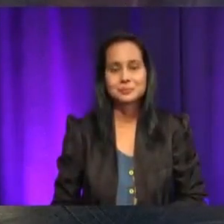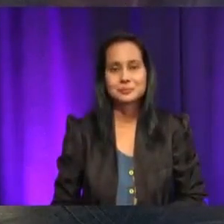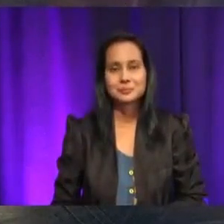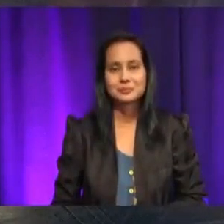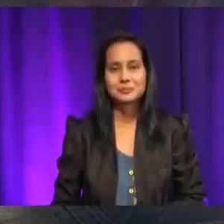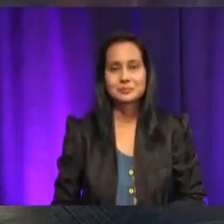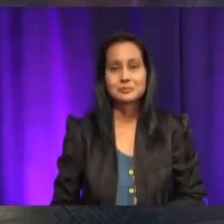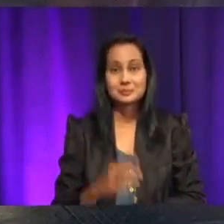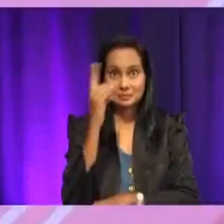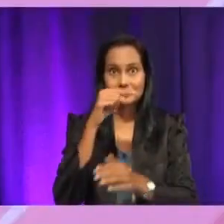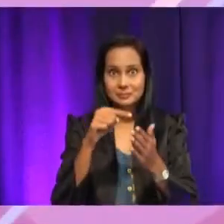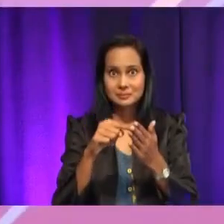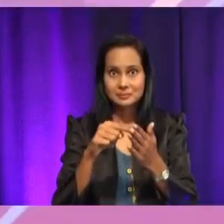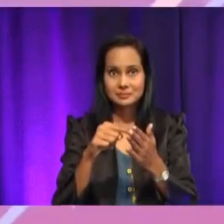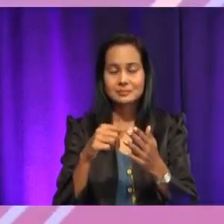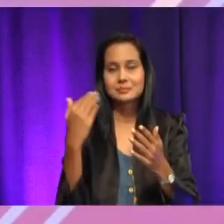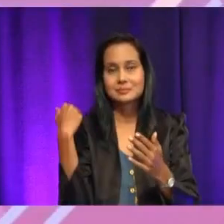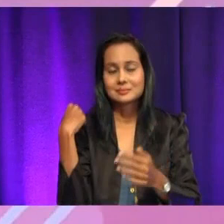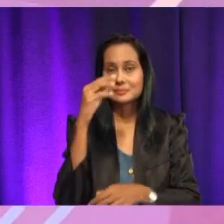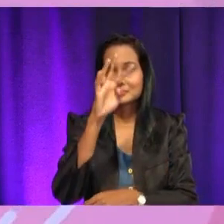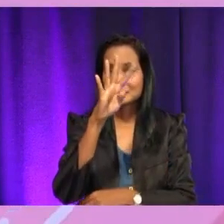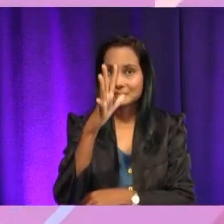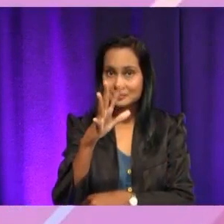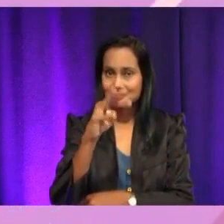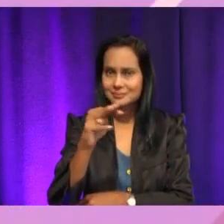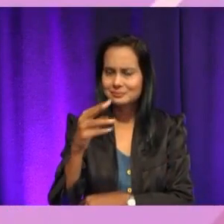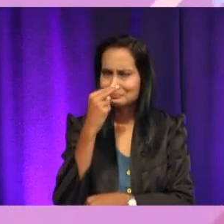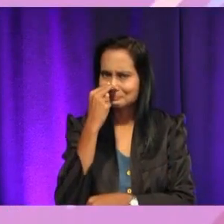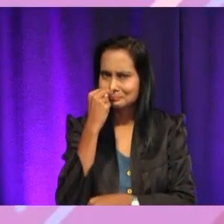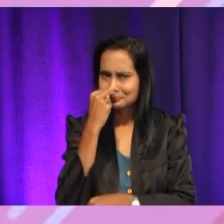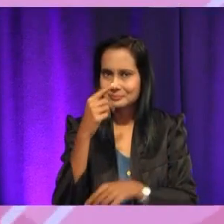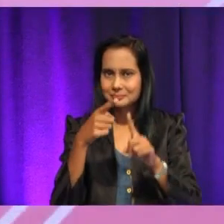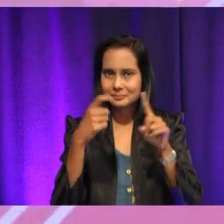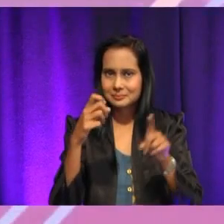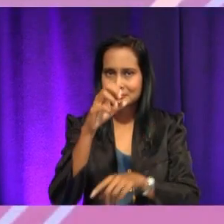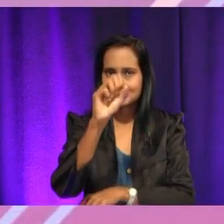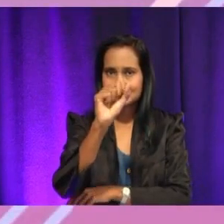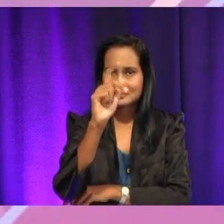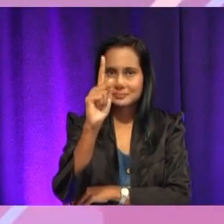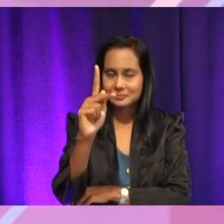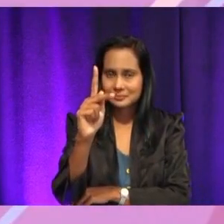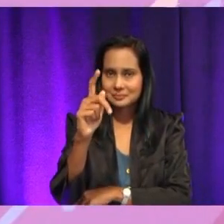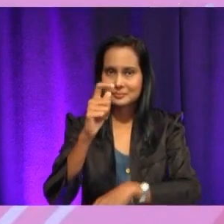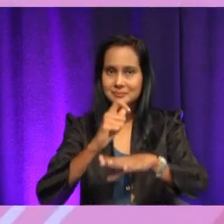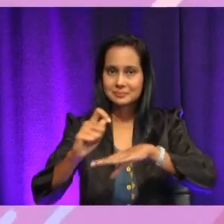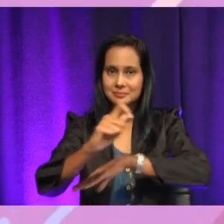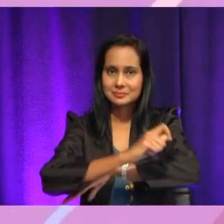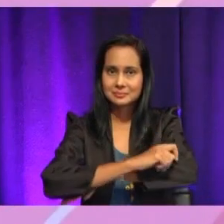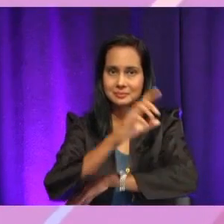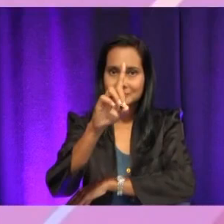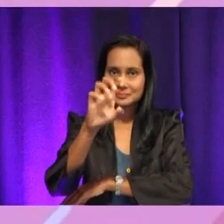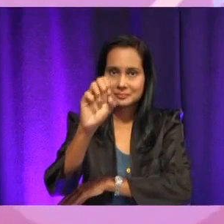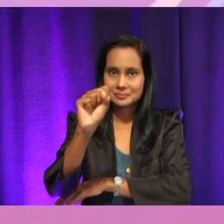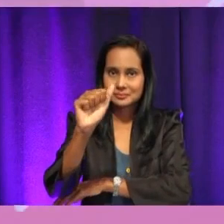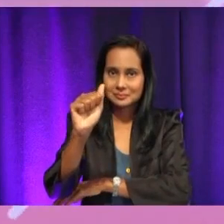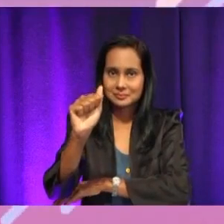kita ditemani oleh empat orang murid yang comel-comel dari Sekolah Kebangsaan Taman Desa, Kuala Lumpur. Jadi, Cikgu akan